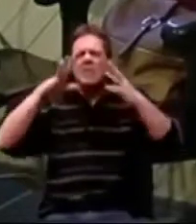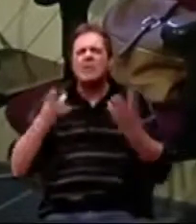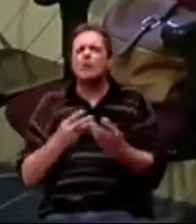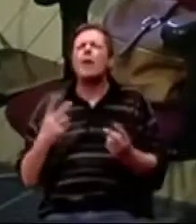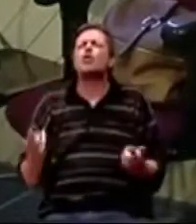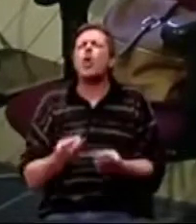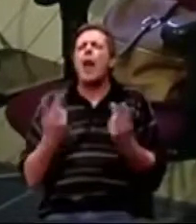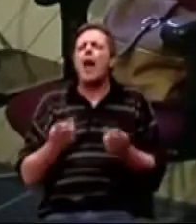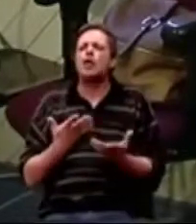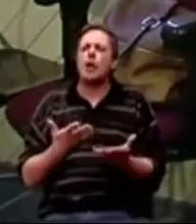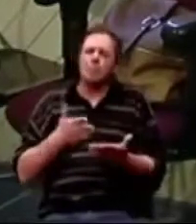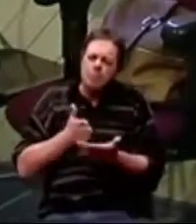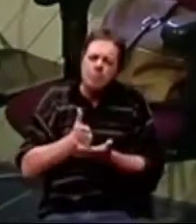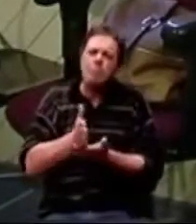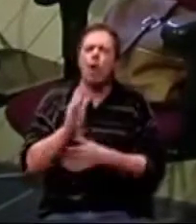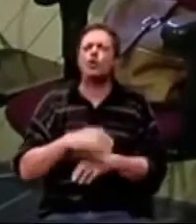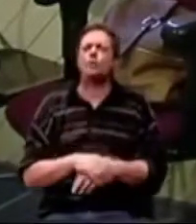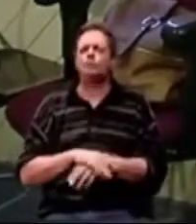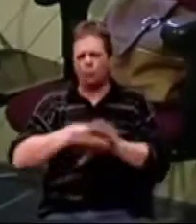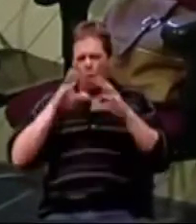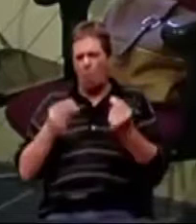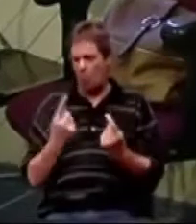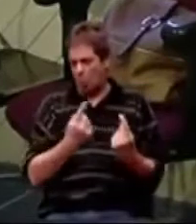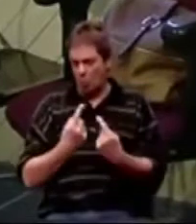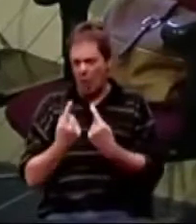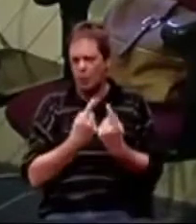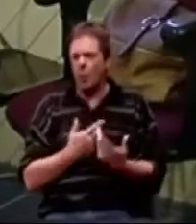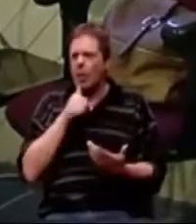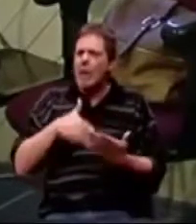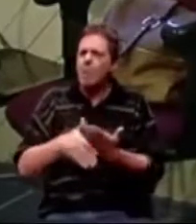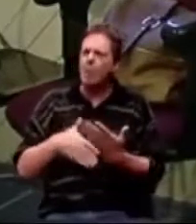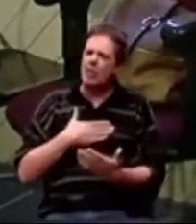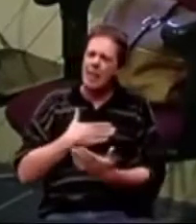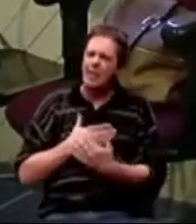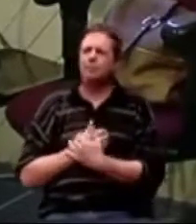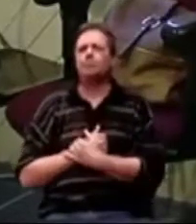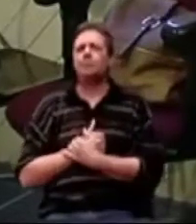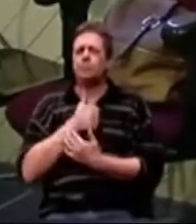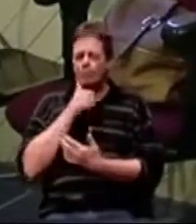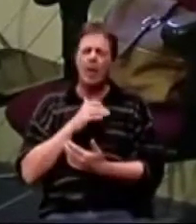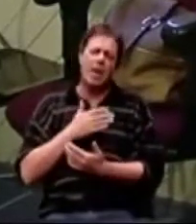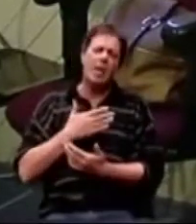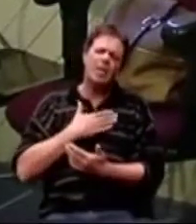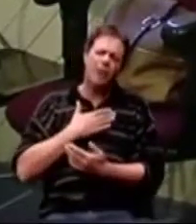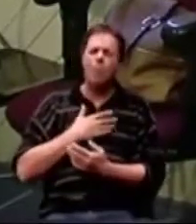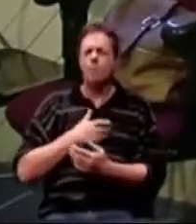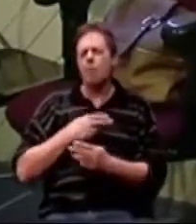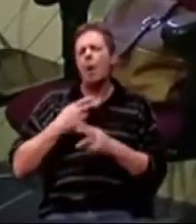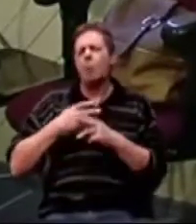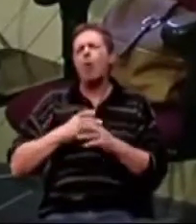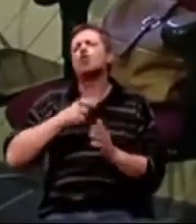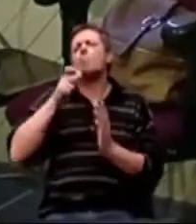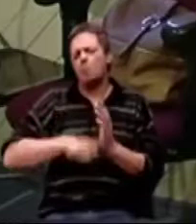lakše prebroditi tu cijelu situaciju i pomoći sebi naravno i svojom bolesnom članu.